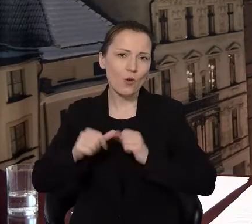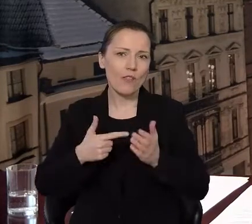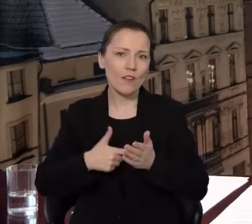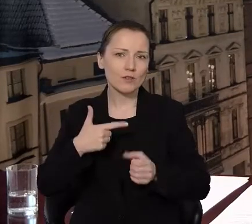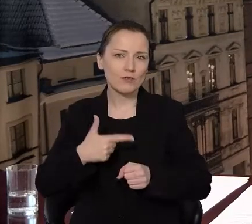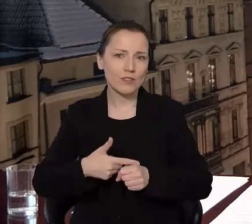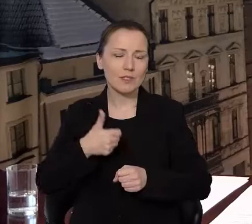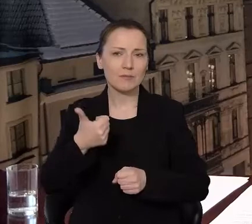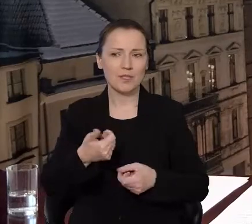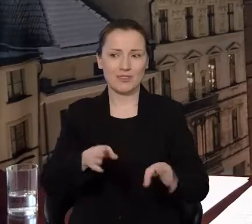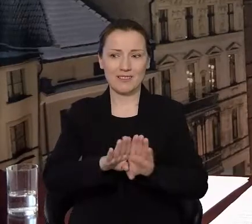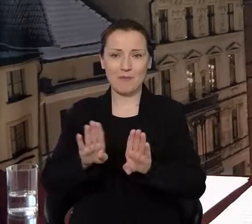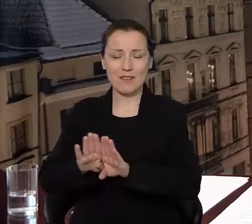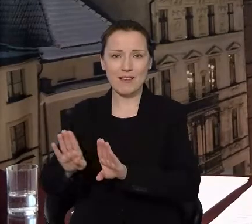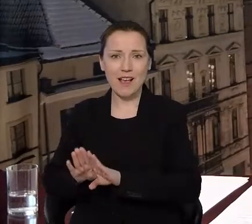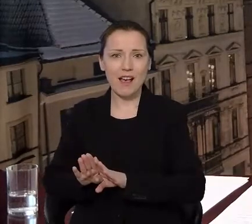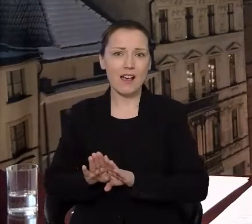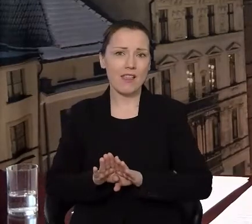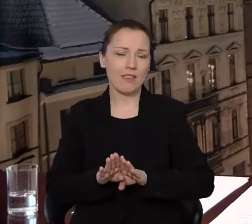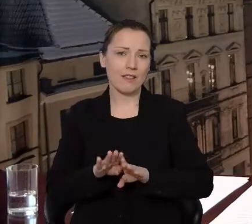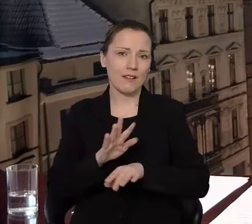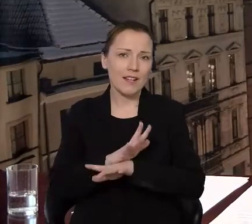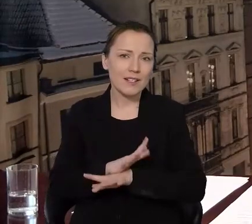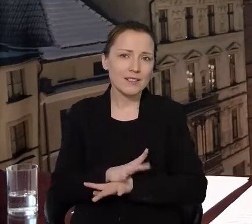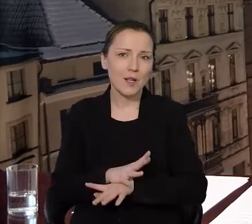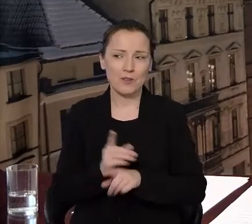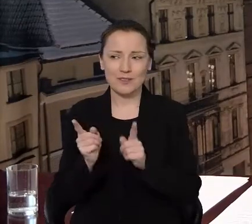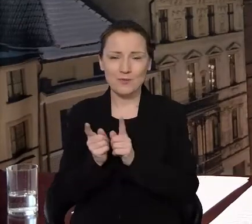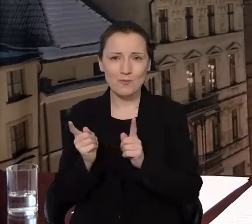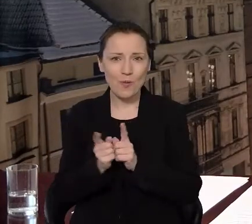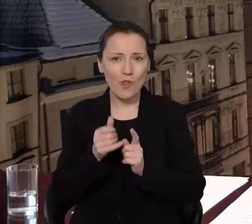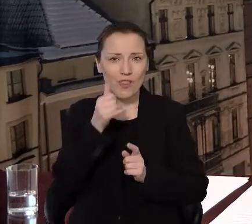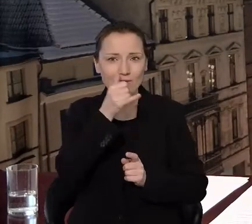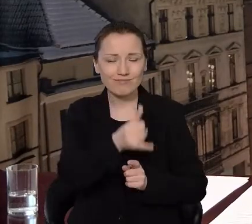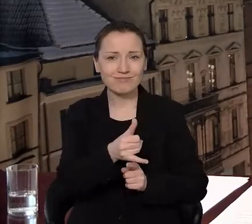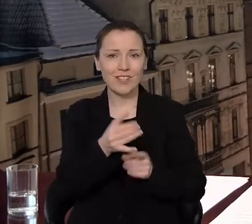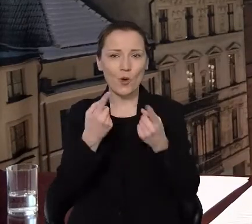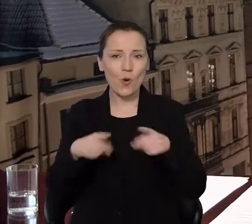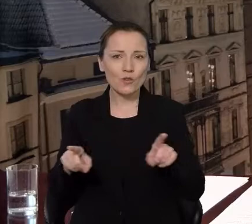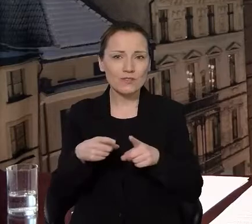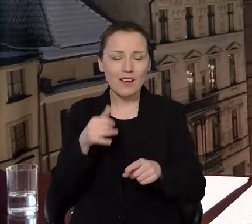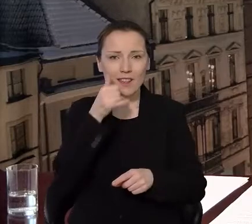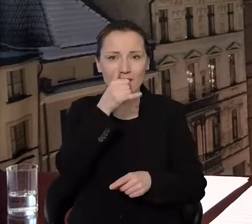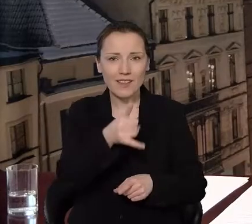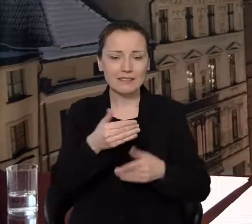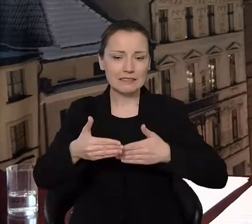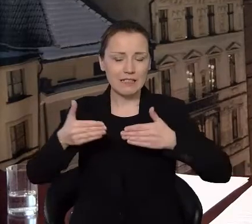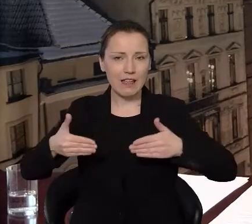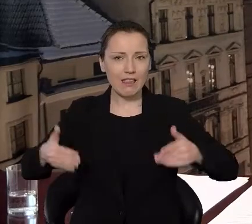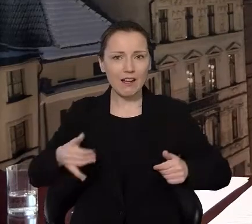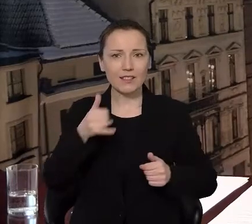Pamiętamy pozamykane lokale, miejsca spotkań, sale koncertowe, teatralne.